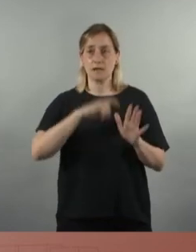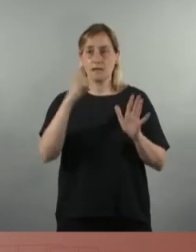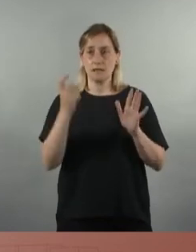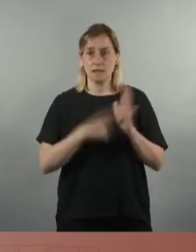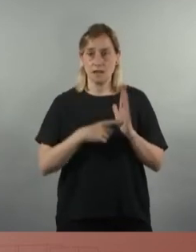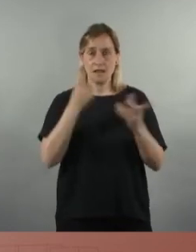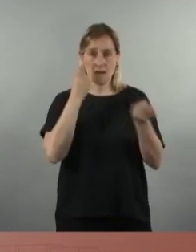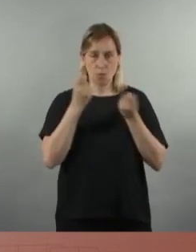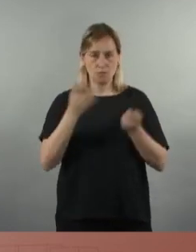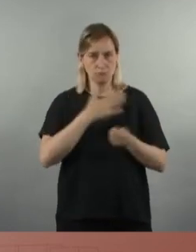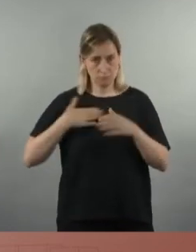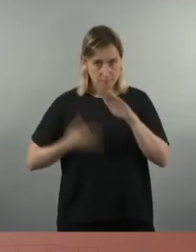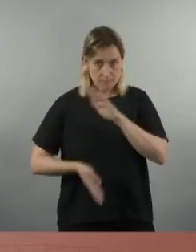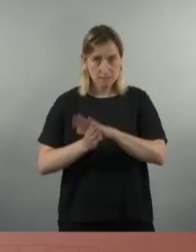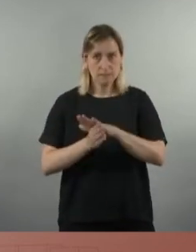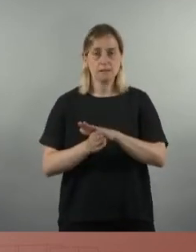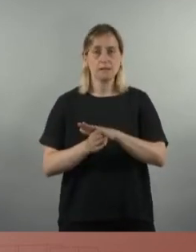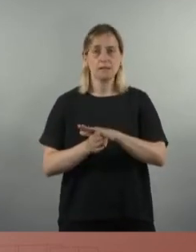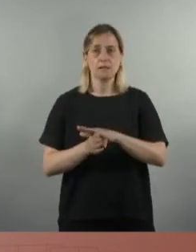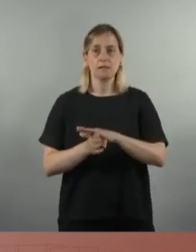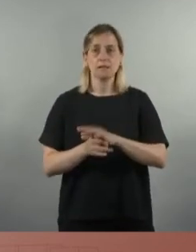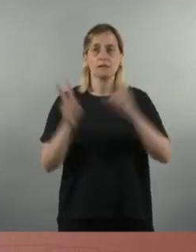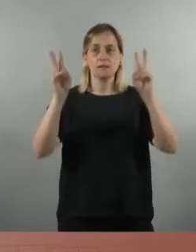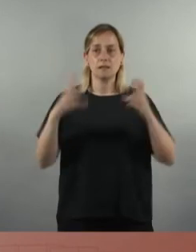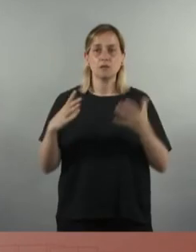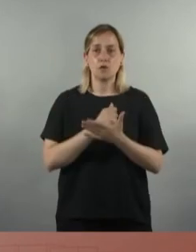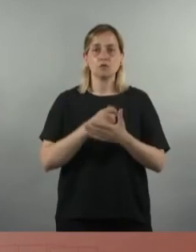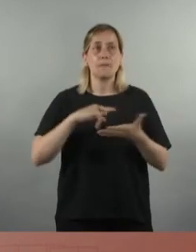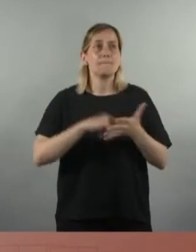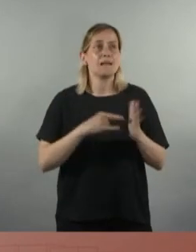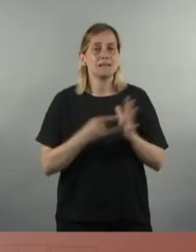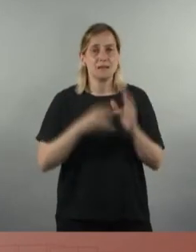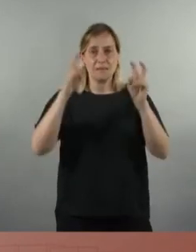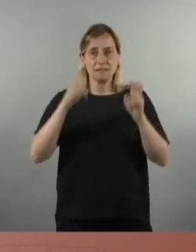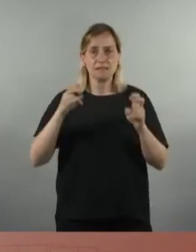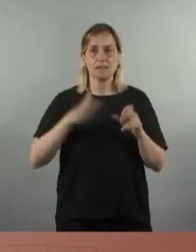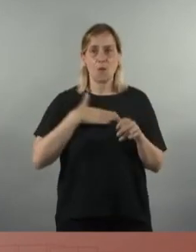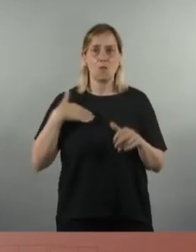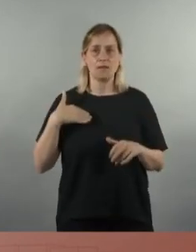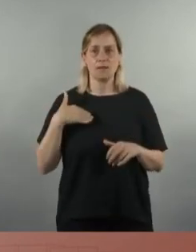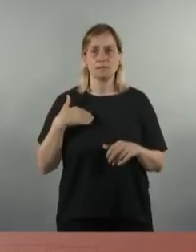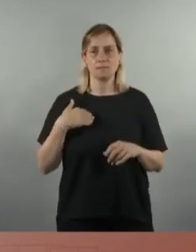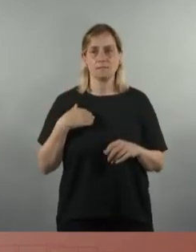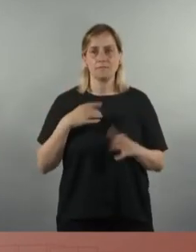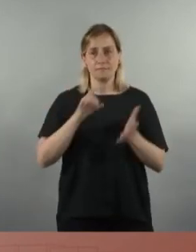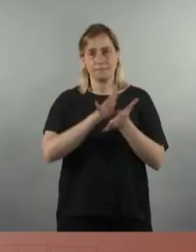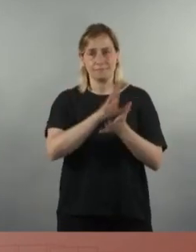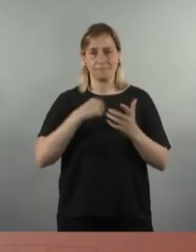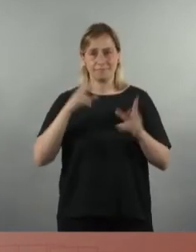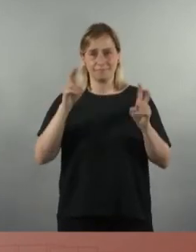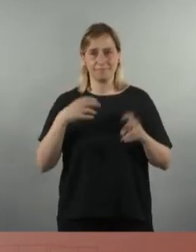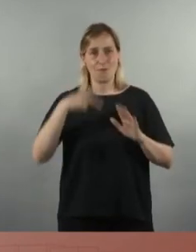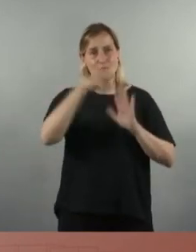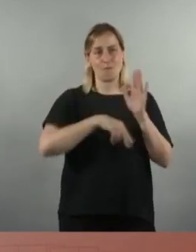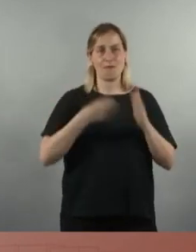regulació i fer fora tots aquells plantejaments que vulguin treure aquesta